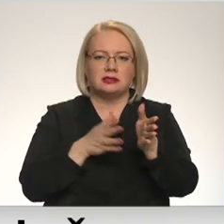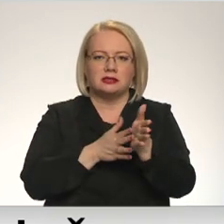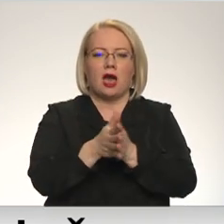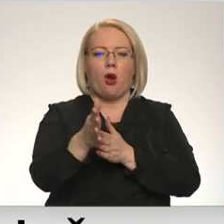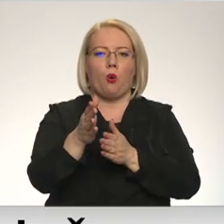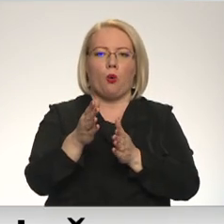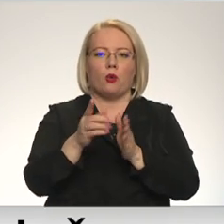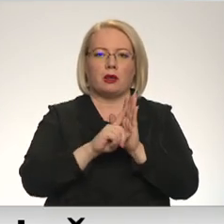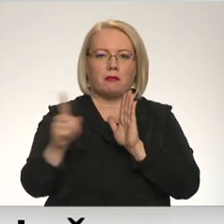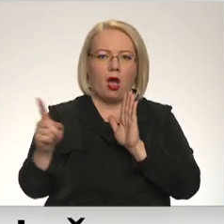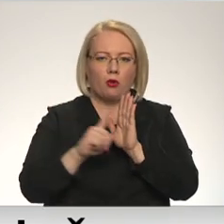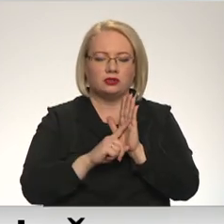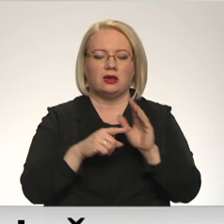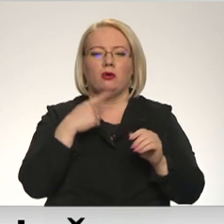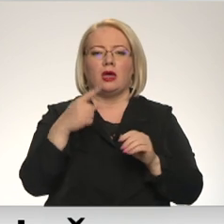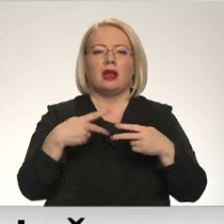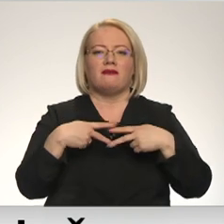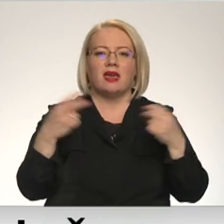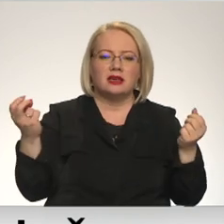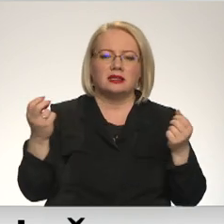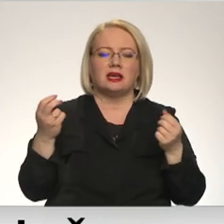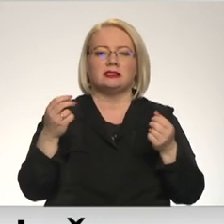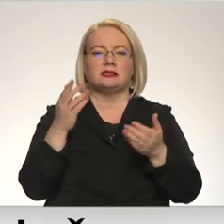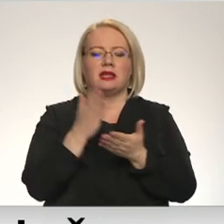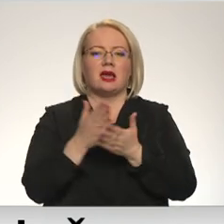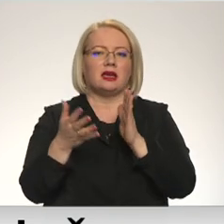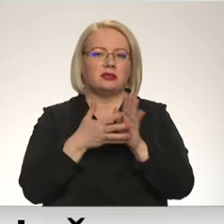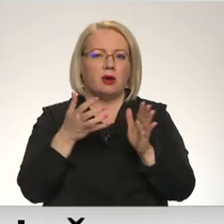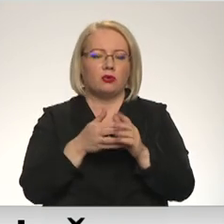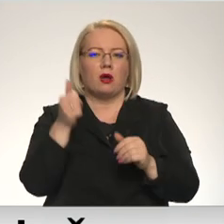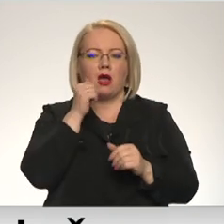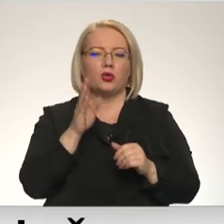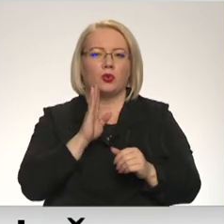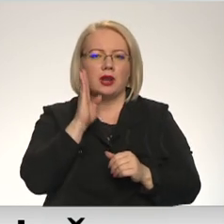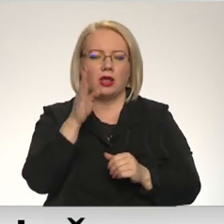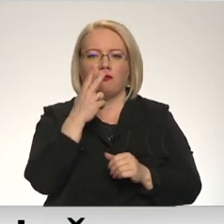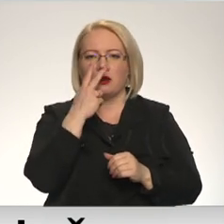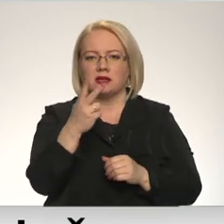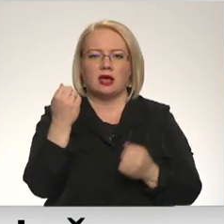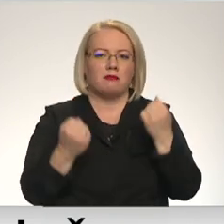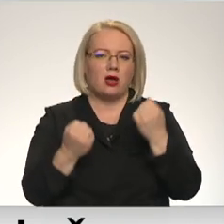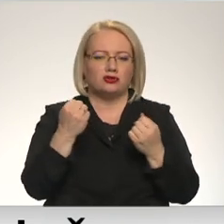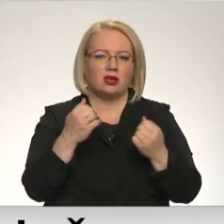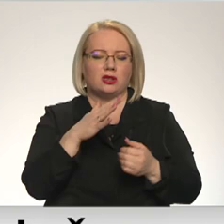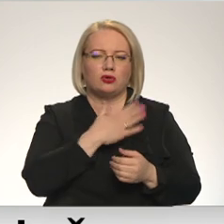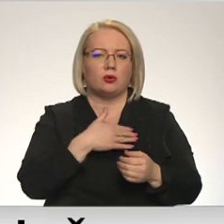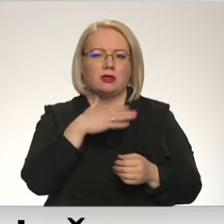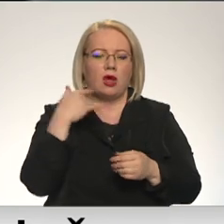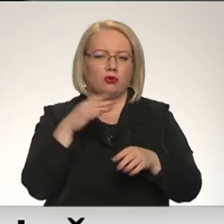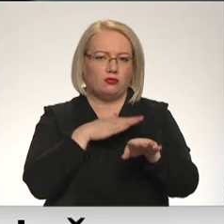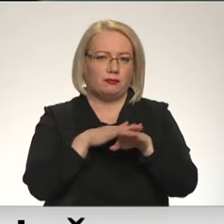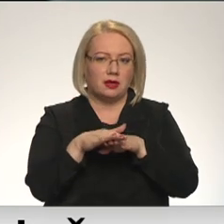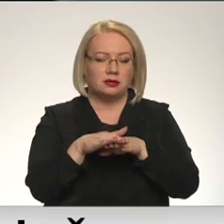Pilsē, tas viesnīcas izmantojo katru dienu, katru rītu. Redzams, ka ir ļoti daudz mašīnas, kas norādos to, ka viesnīcas ir pārpildības.